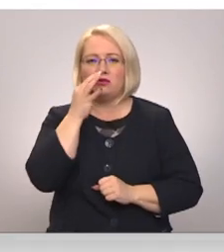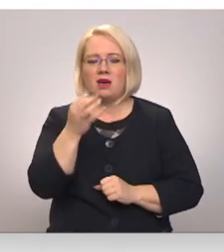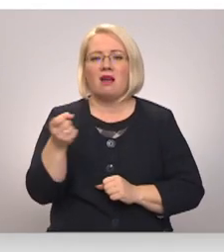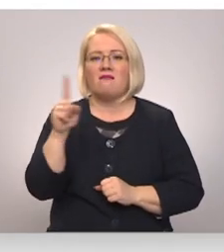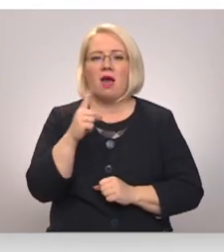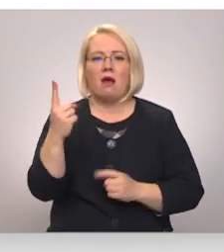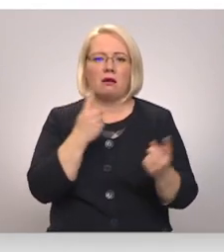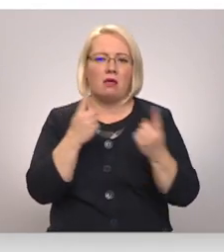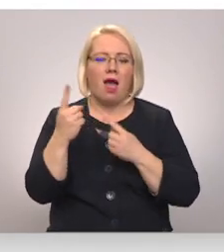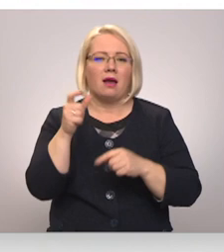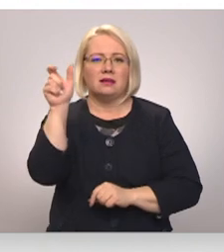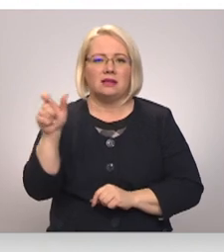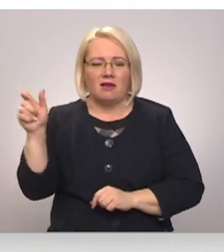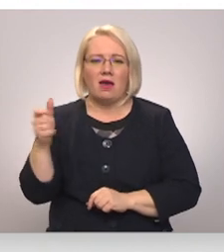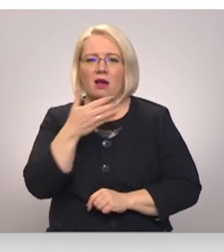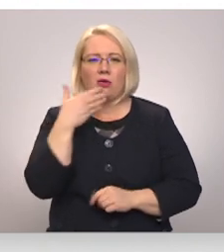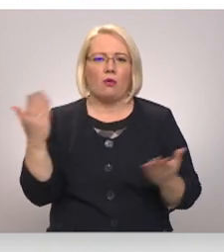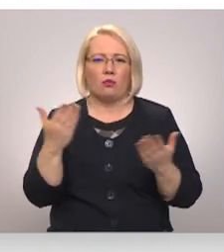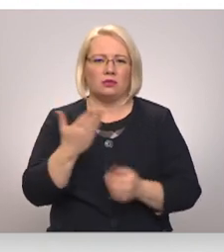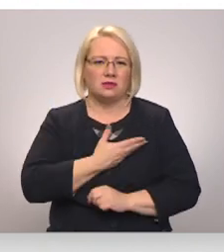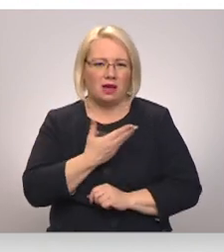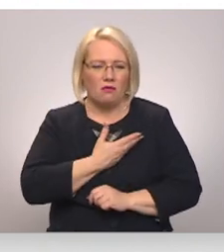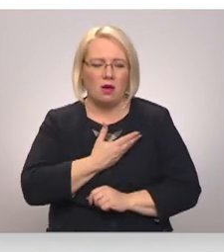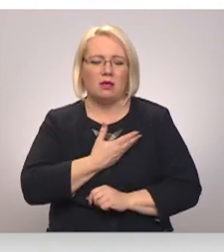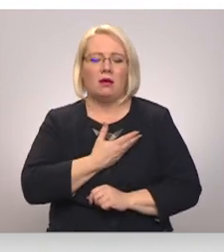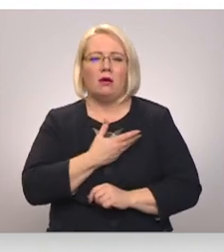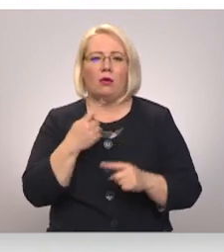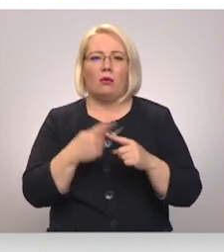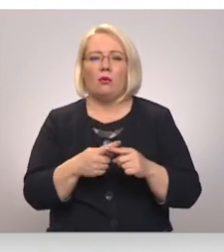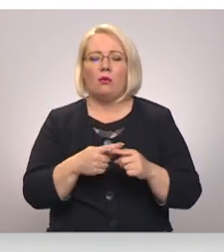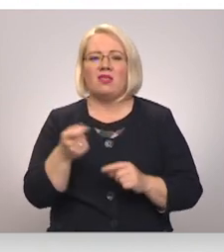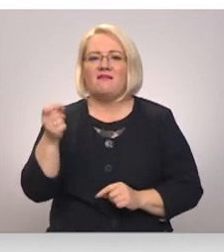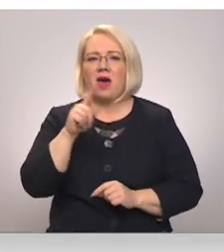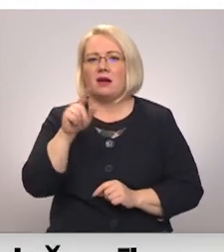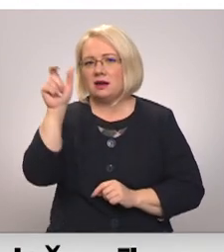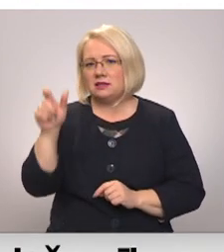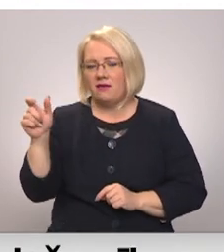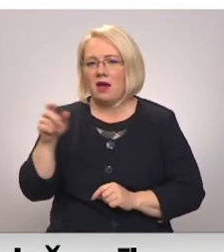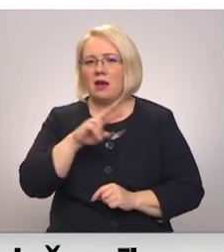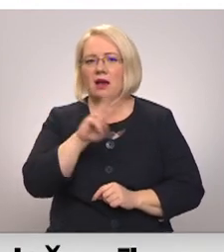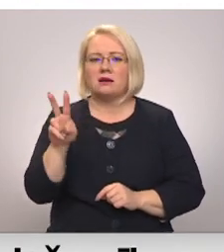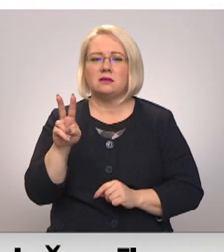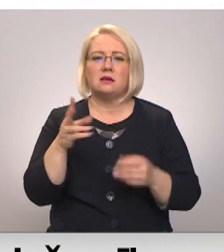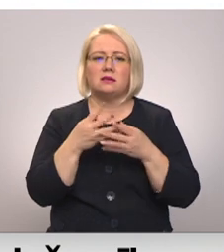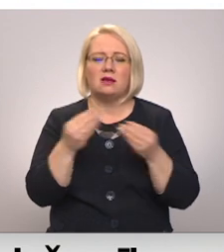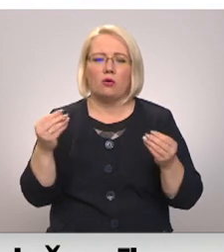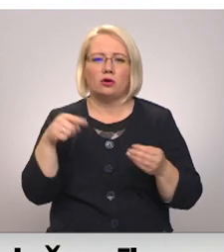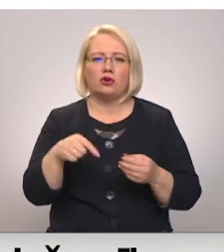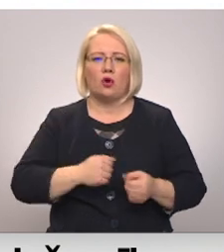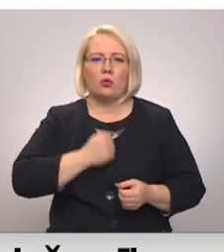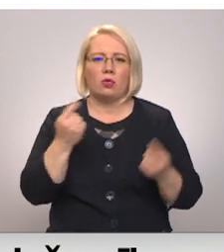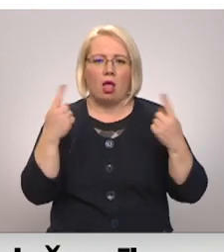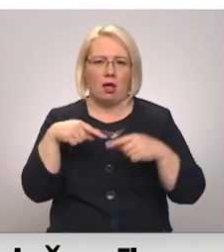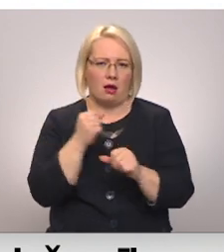kas ir arī bezpaņemtnieki, un vairāk cilvēki nāk, kas ir zaudējuši pa šajā grupējā laikā